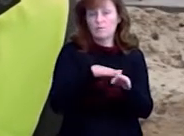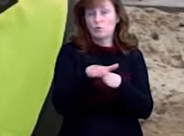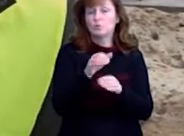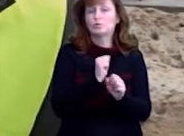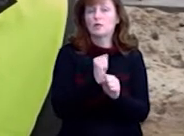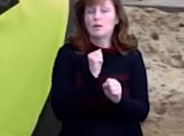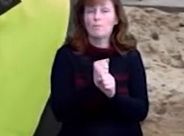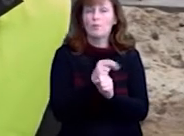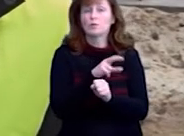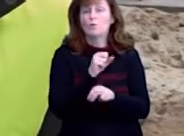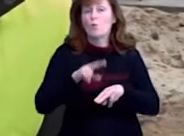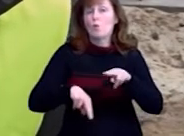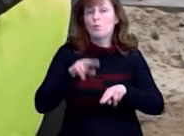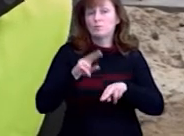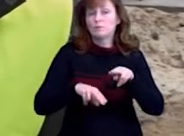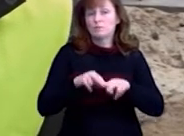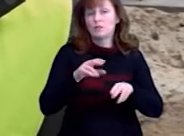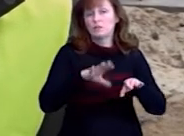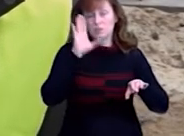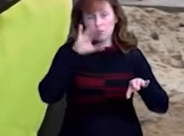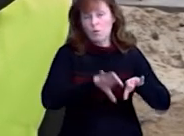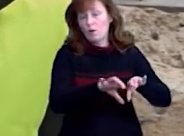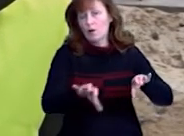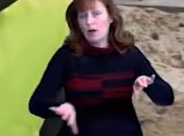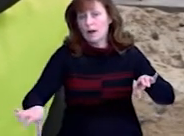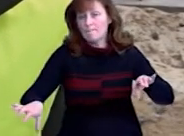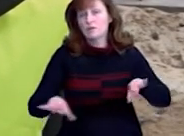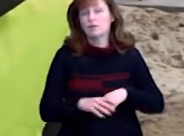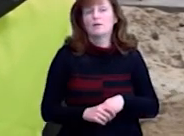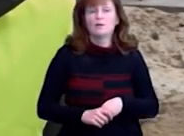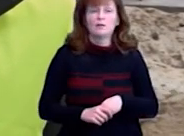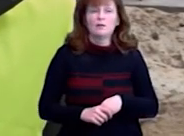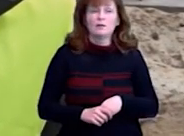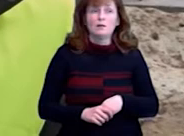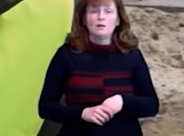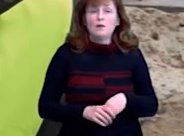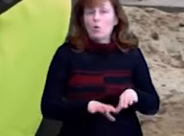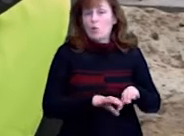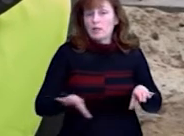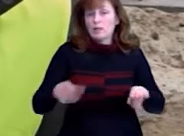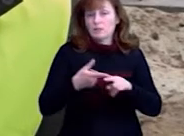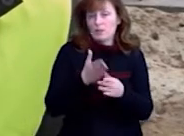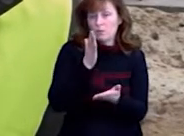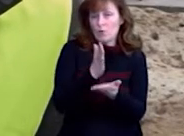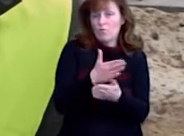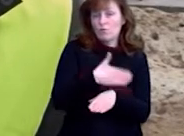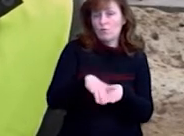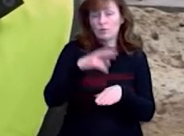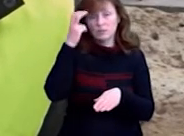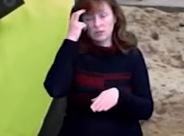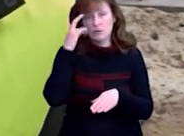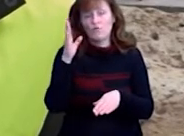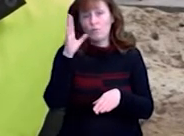будівництву двох камер каналізаційних, тобто каналізаційний колектор, який проходить по вулиці Київська, буде